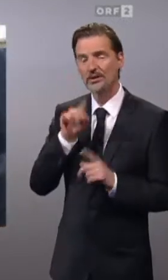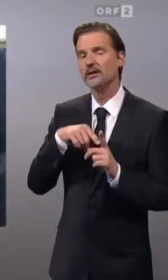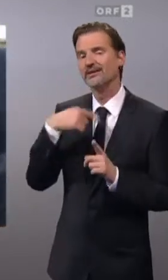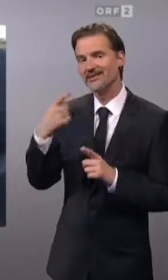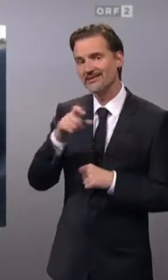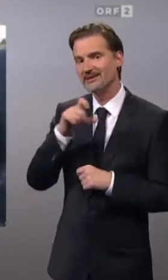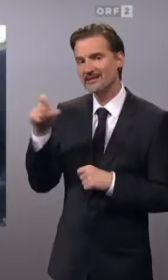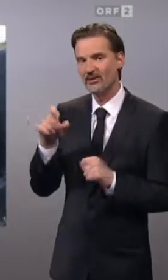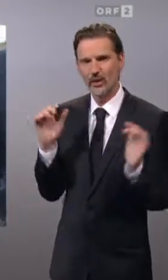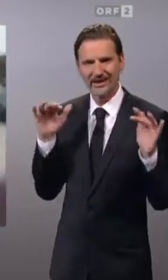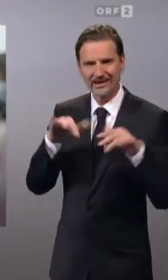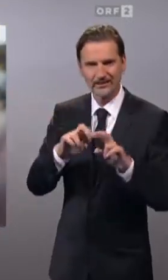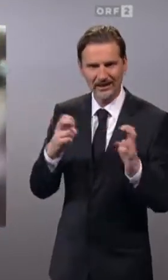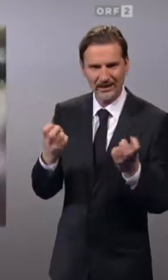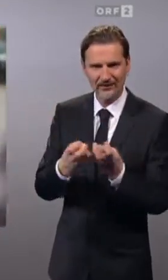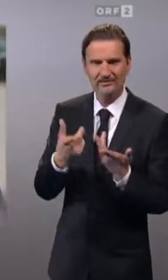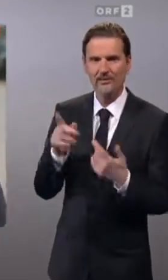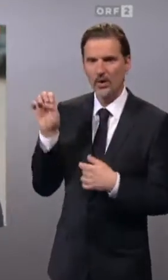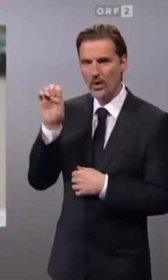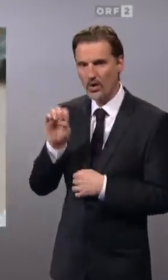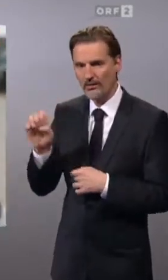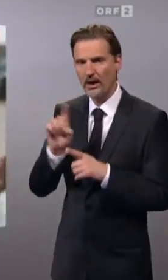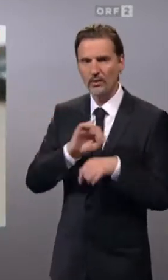afrikanischer und europäischer Regierungschefs thematisiert werden. Vielen Dank.